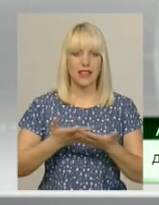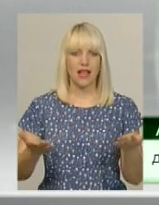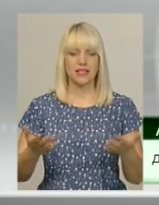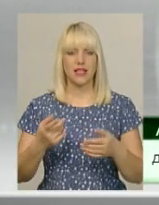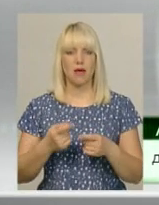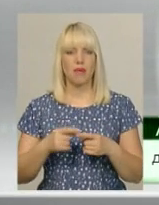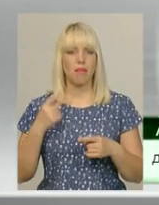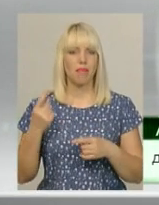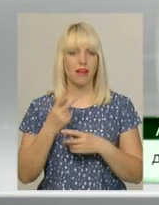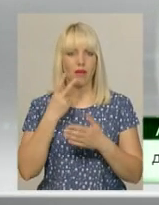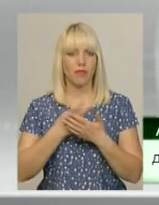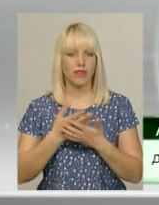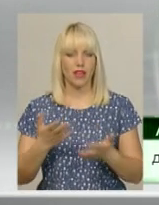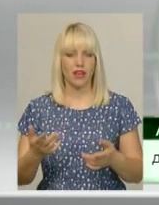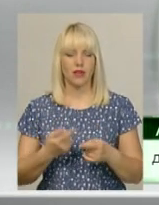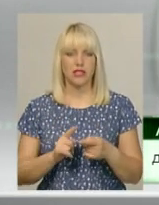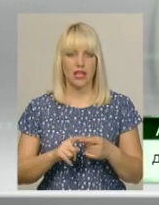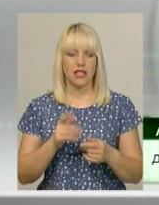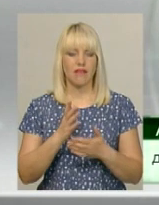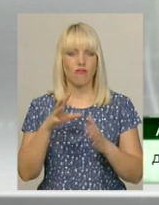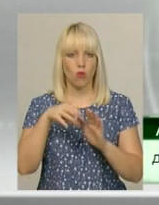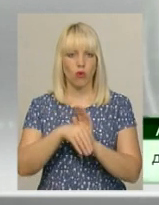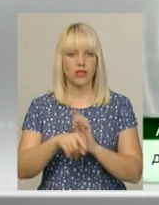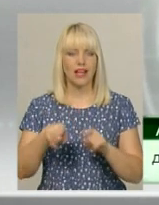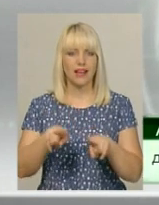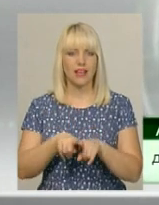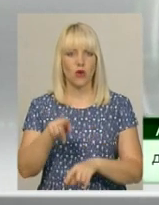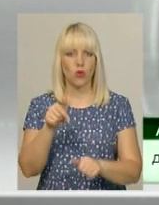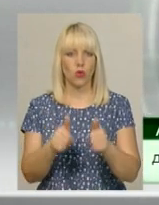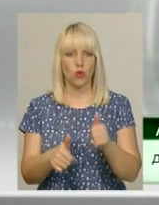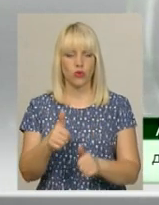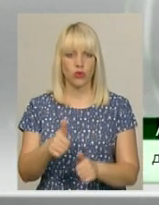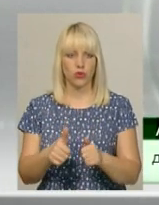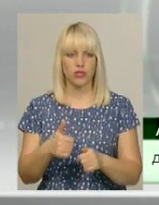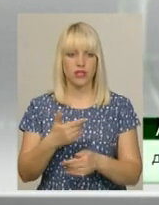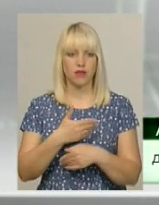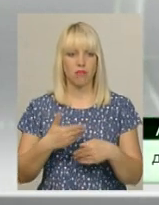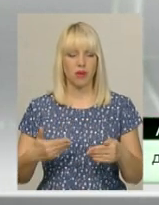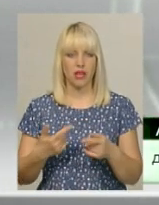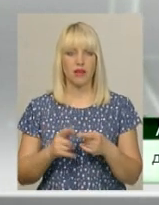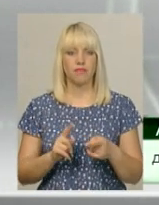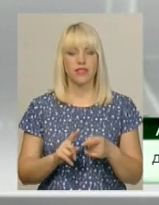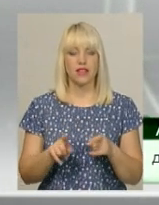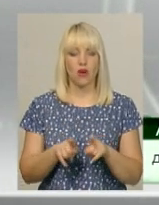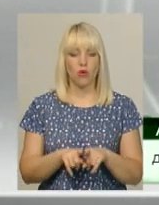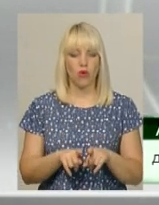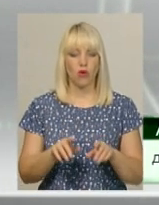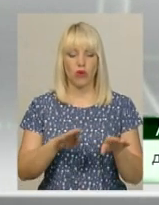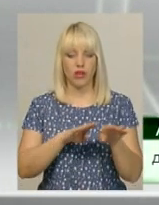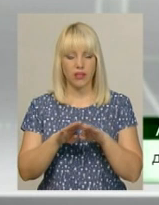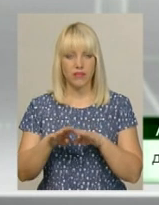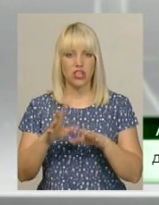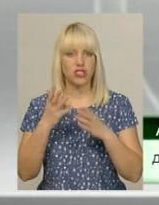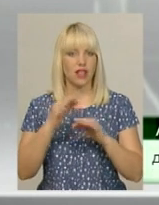не обходиться без косплей-конкурсів. Тим більше в Хмельницькій області ще в такому рівні, з такими призами, з конкурсом ще не організовувалося.